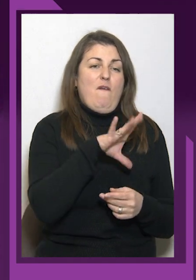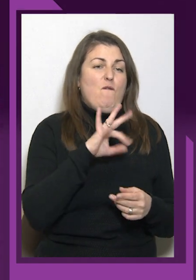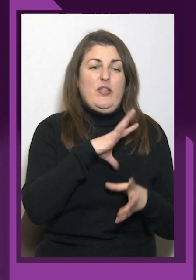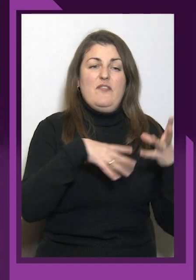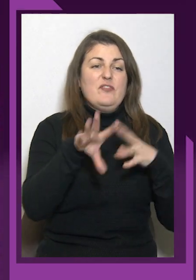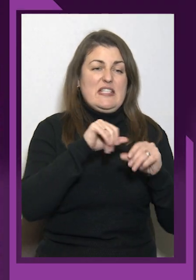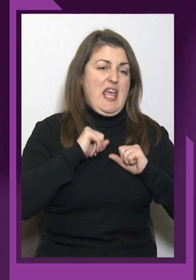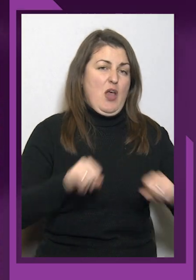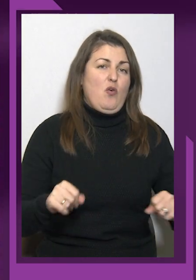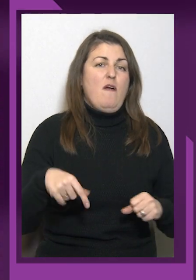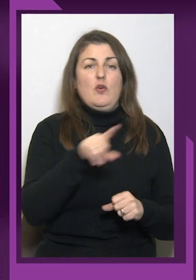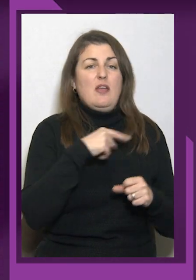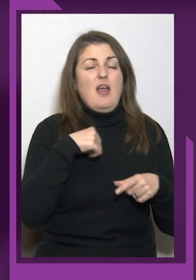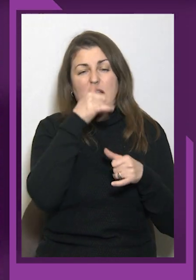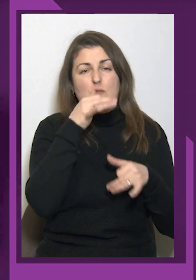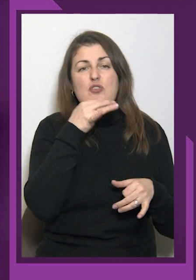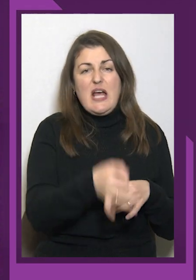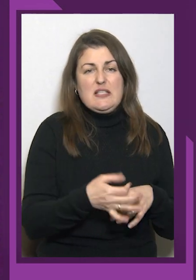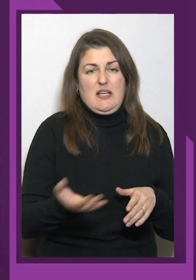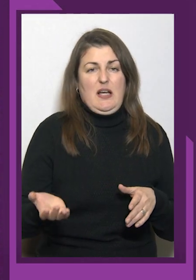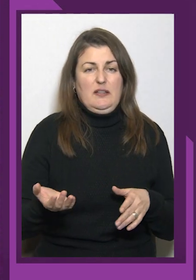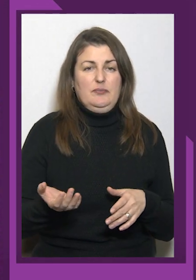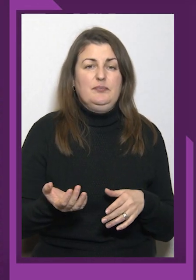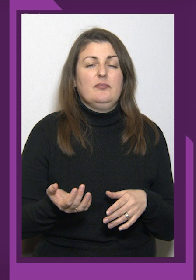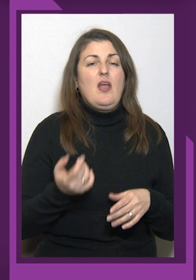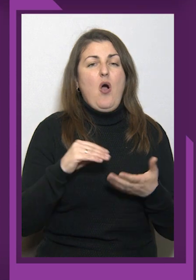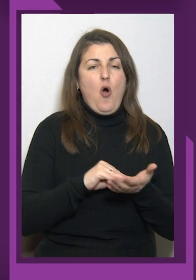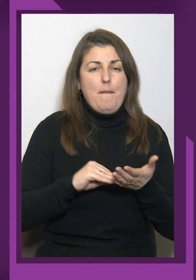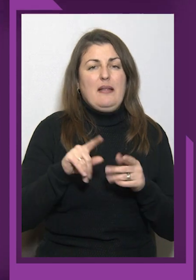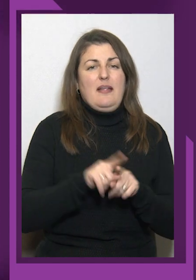Опять-таки, Копійка Марина, Тобто, в Дніпрі теж прольот є,